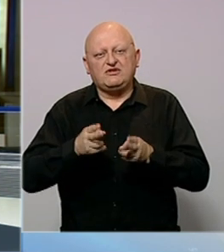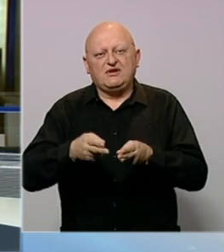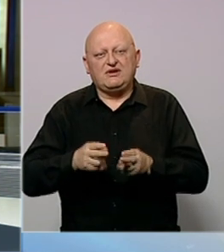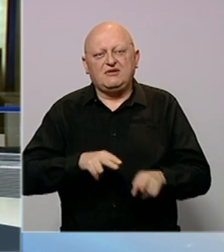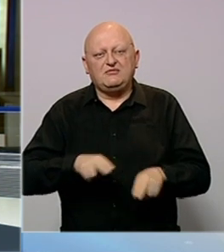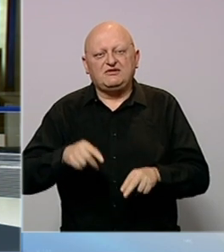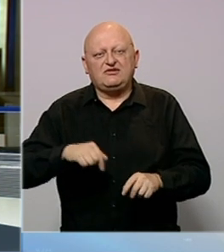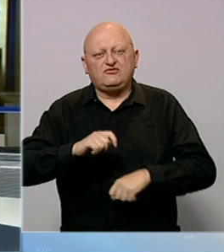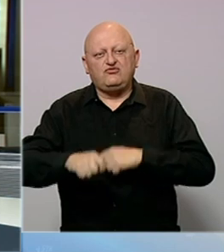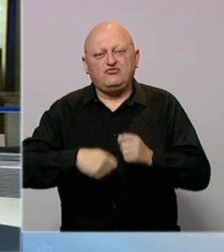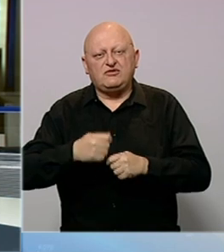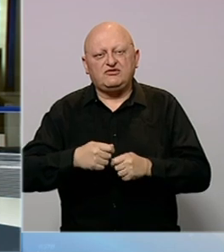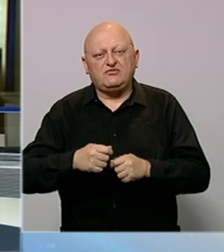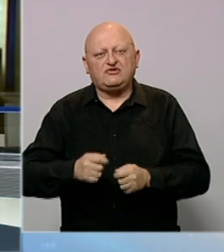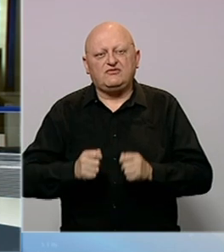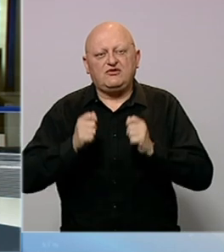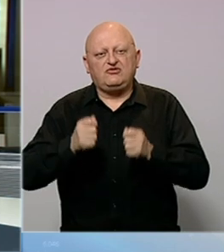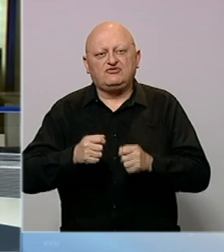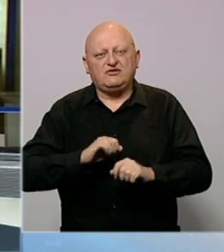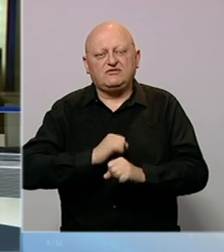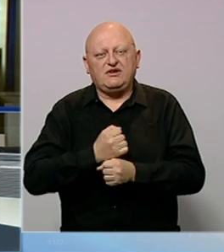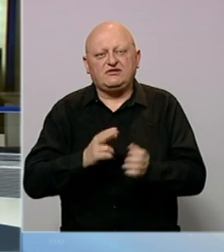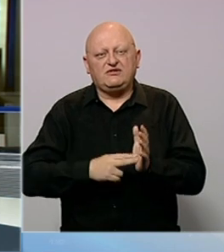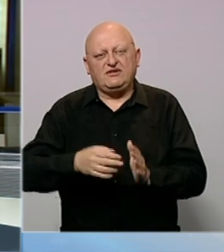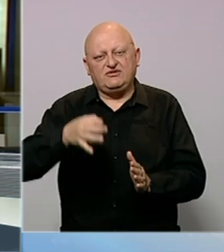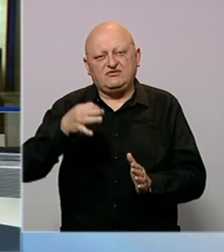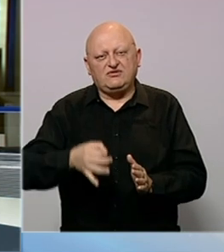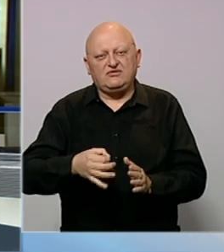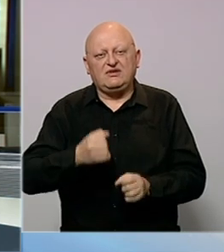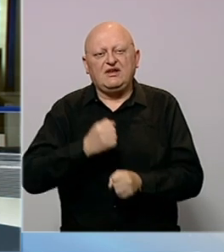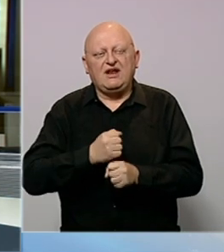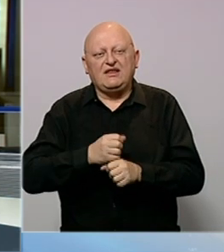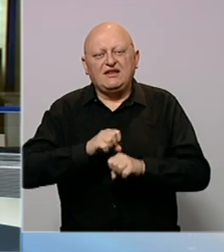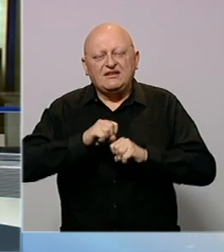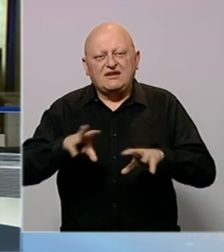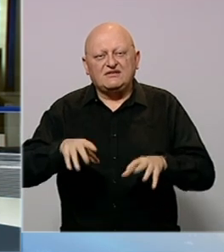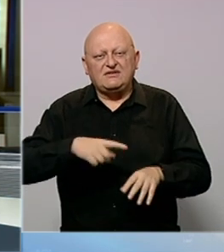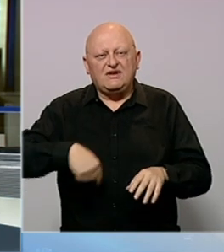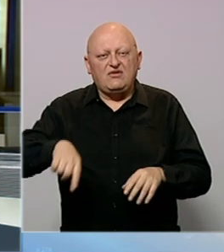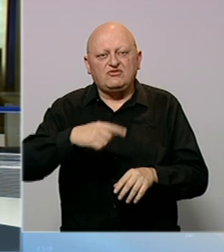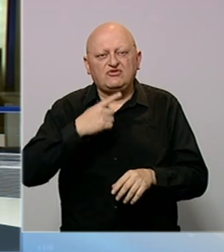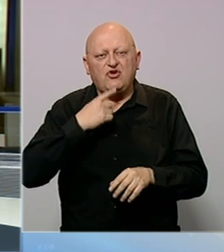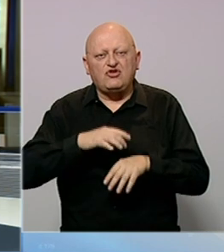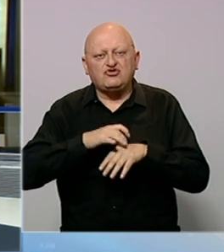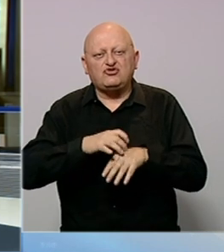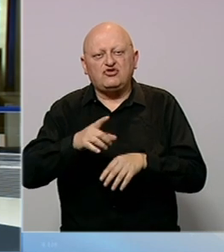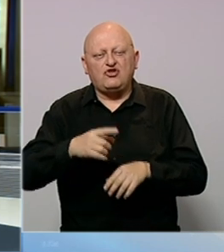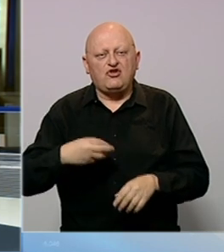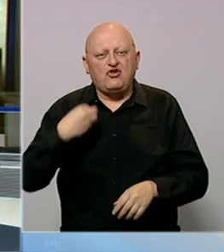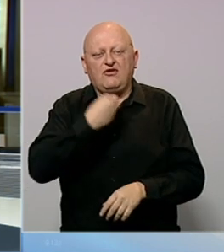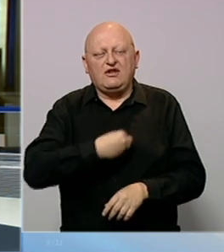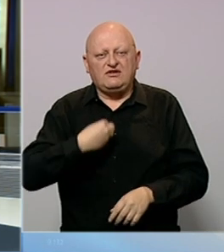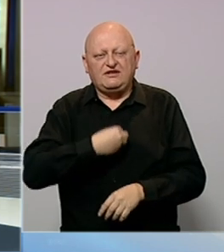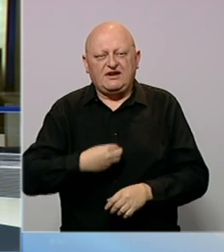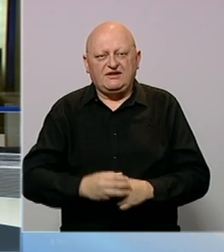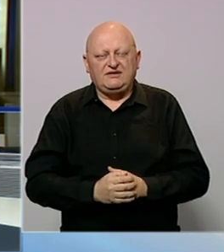od Mostara. Ministarstvo unutrašnjih poslova i tužilaštvo Hercegovačko-Neretvanskog kantona rade na rasvjetljavanju okolnosti koje su